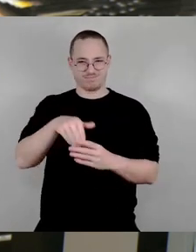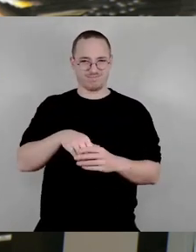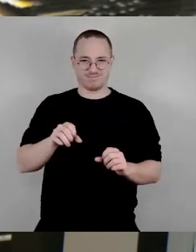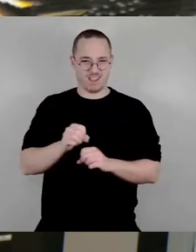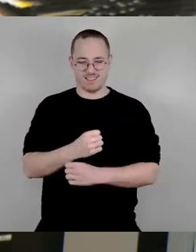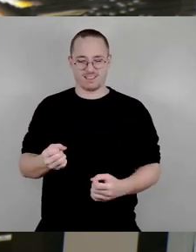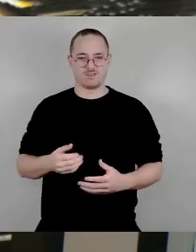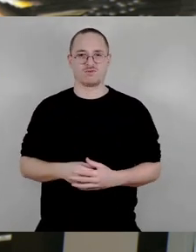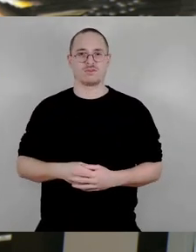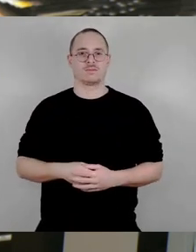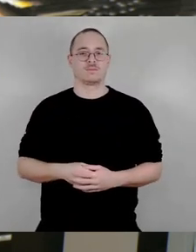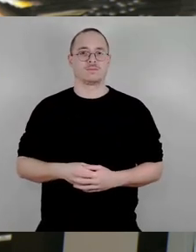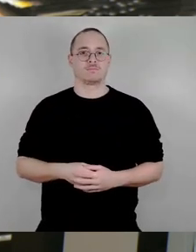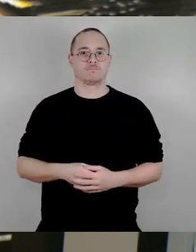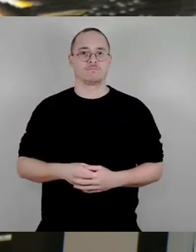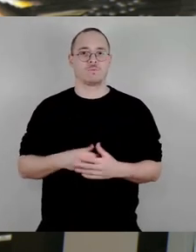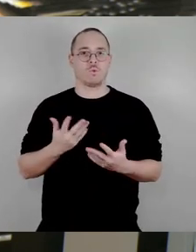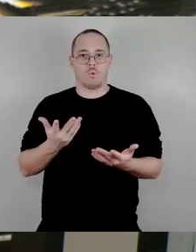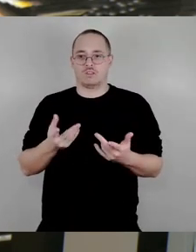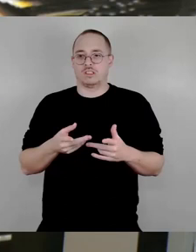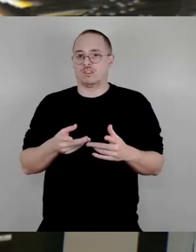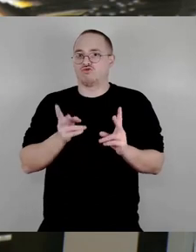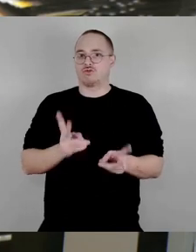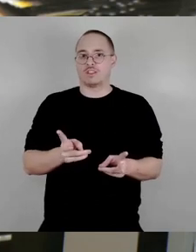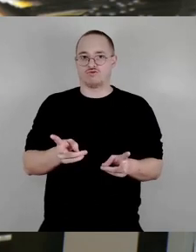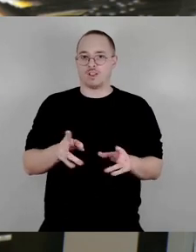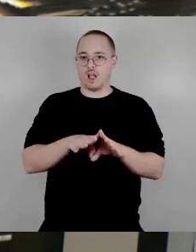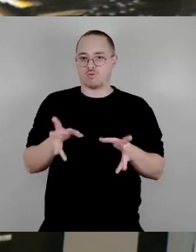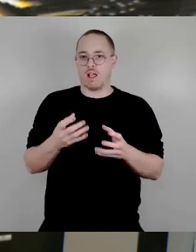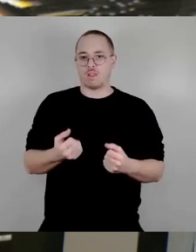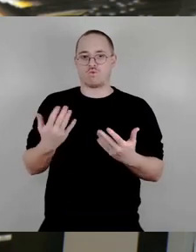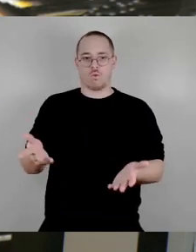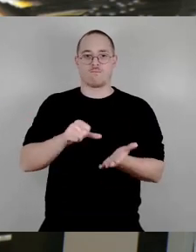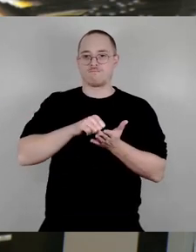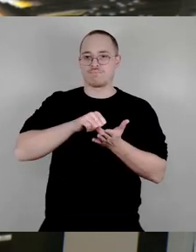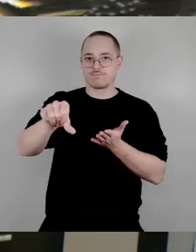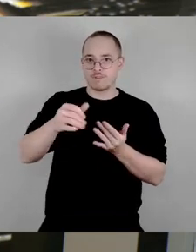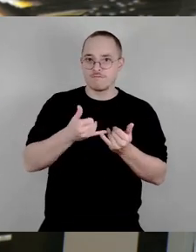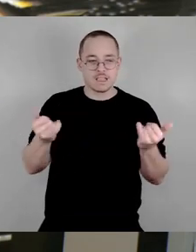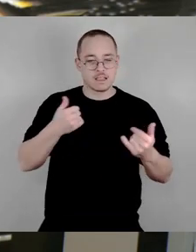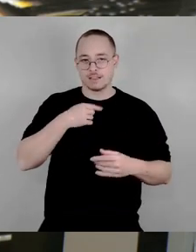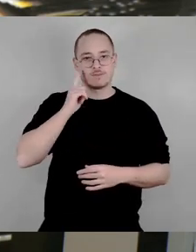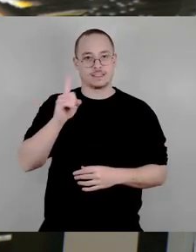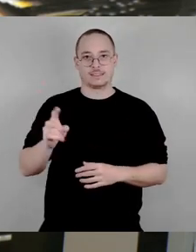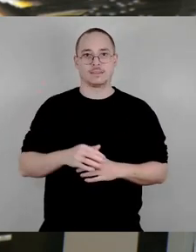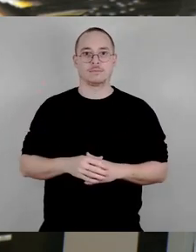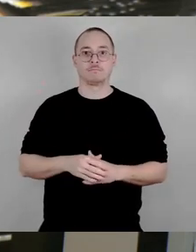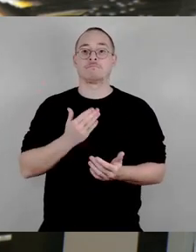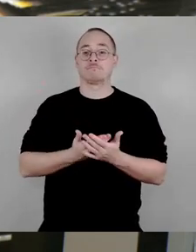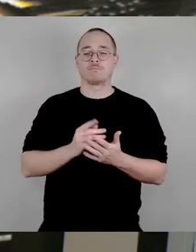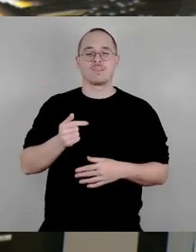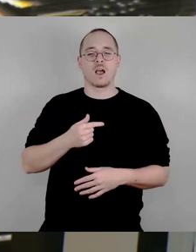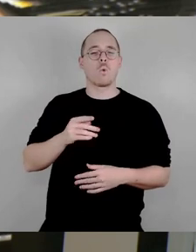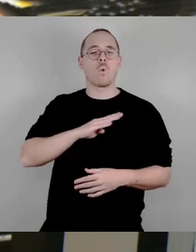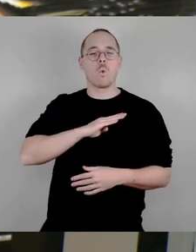nicht da. Ich weiß nicht, wie der städtische Haushalt so etwas finanzieren soll. Und es ist insgesamt auch Hanebüchen, Kollege Löser, du hast gerade erwähnt, dass du